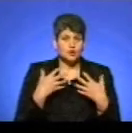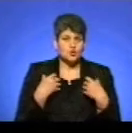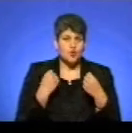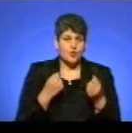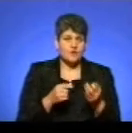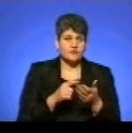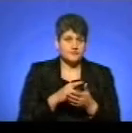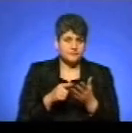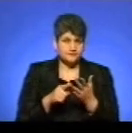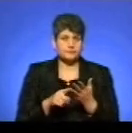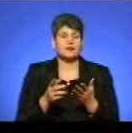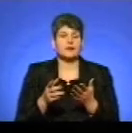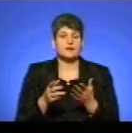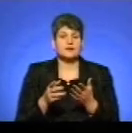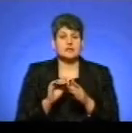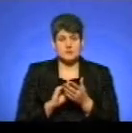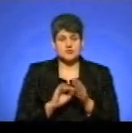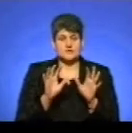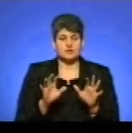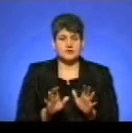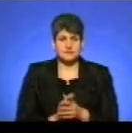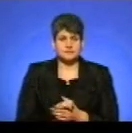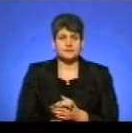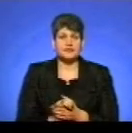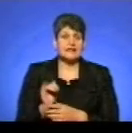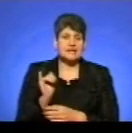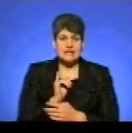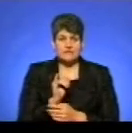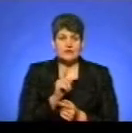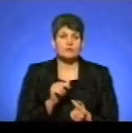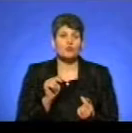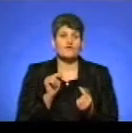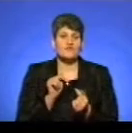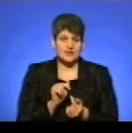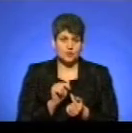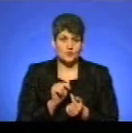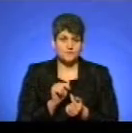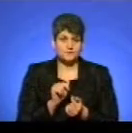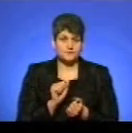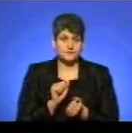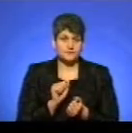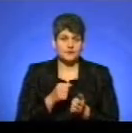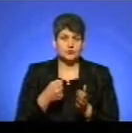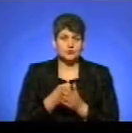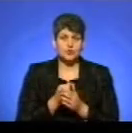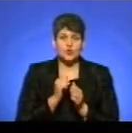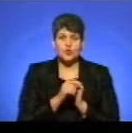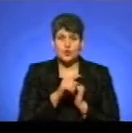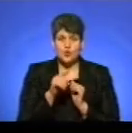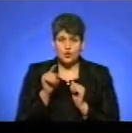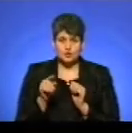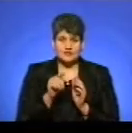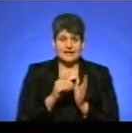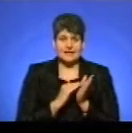це зараз прописано в законодавстві. І, відповідно, до кожного з цих суб'єктів є